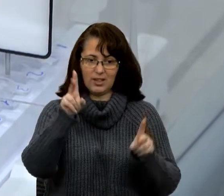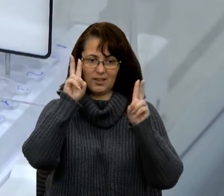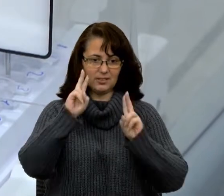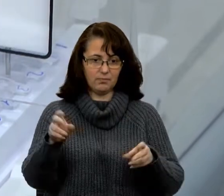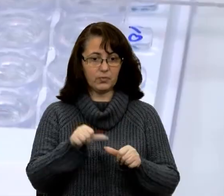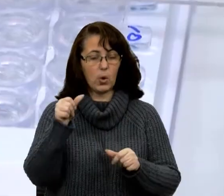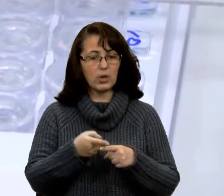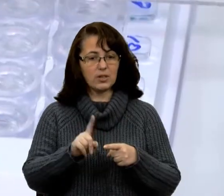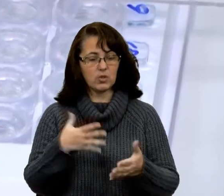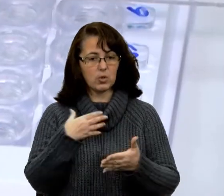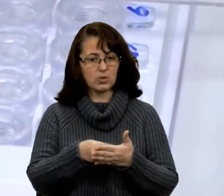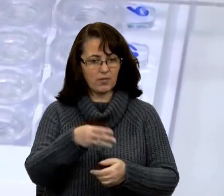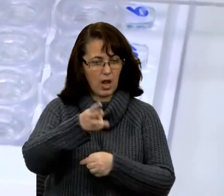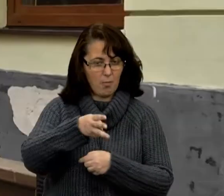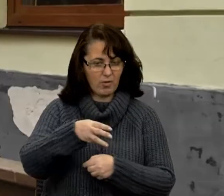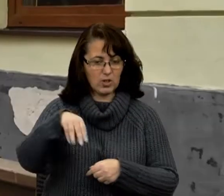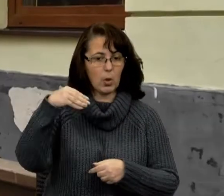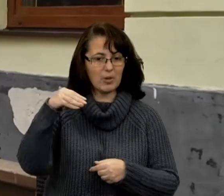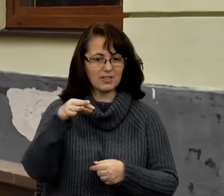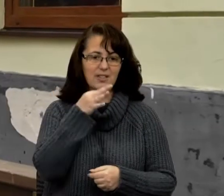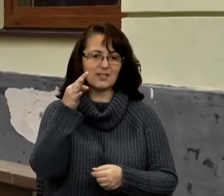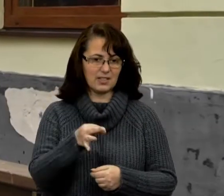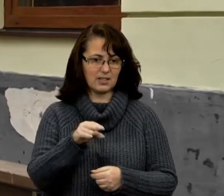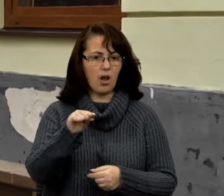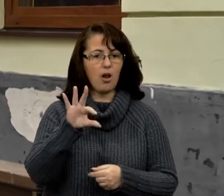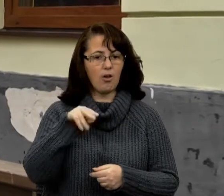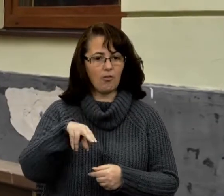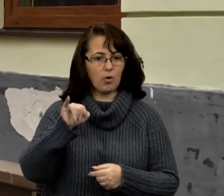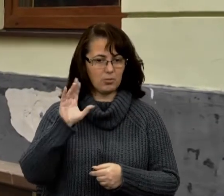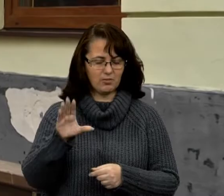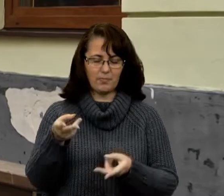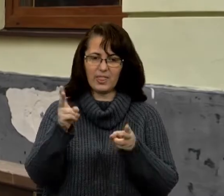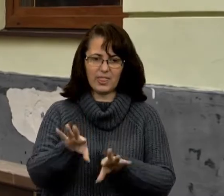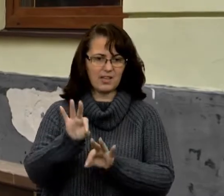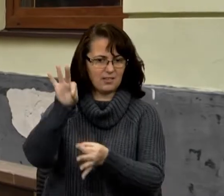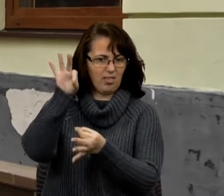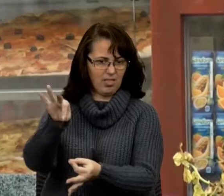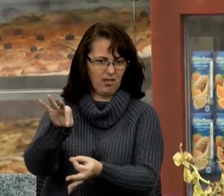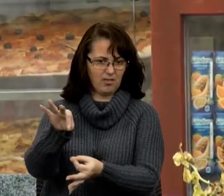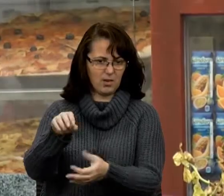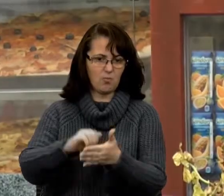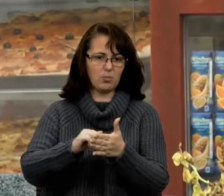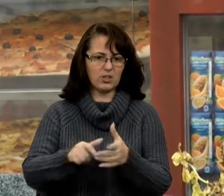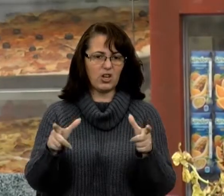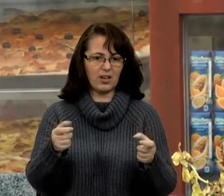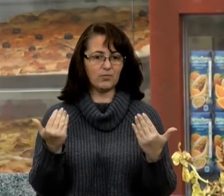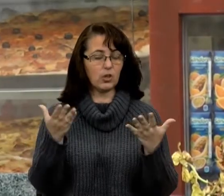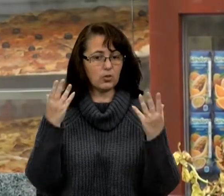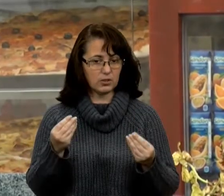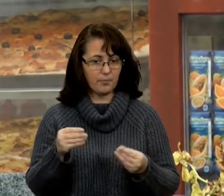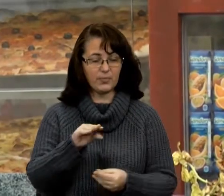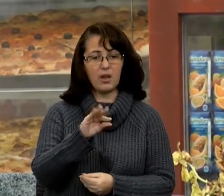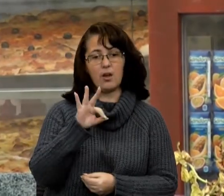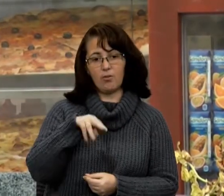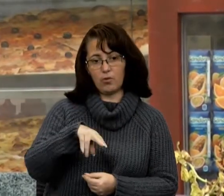Окрім цього, у своєму влозі президент України зазначив – ФОПів не залишать на призволяще з карантином вихідного дня. Відтак ФОПи